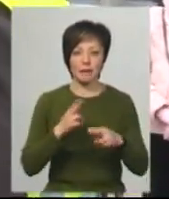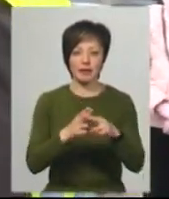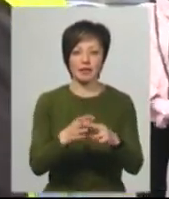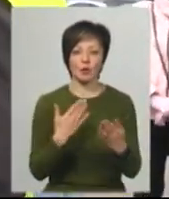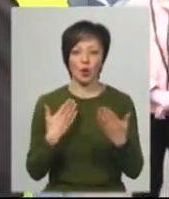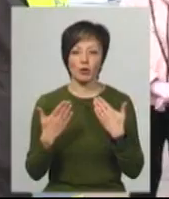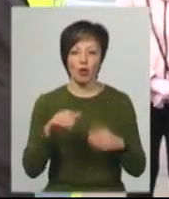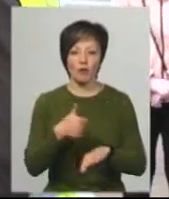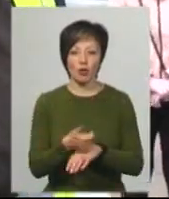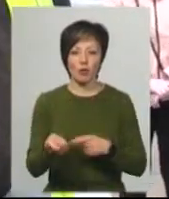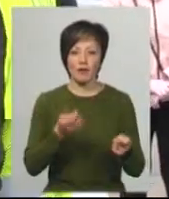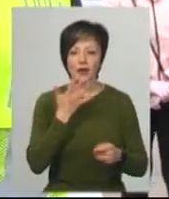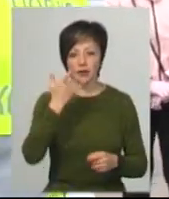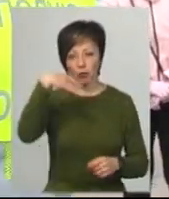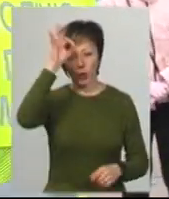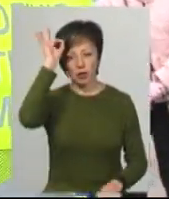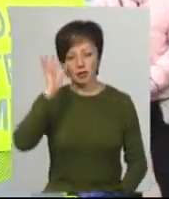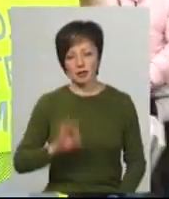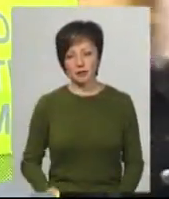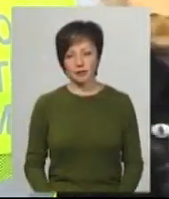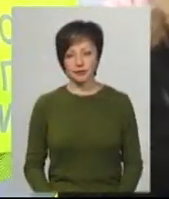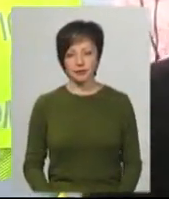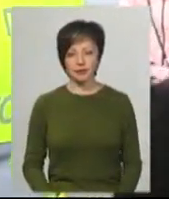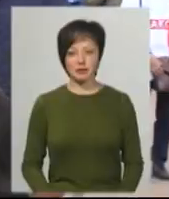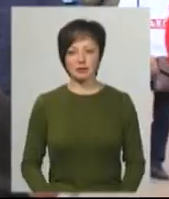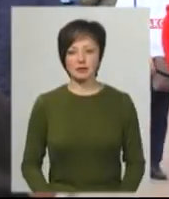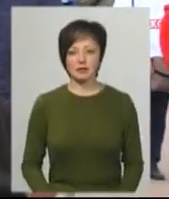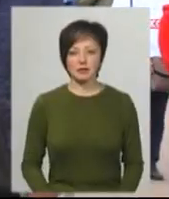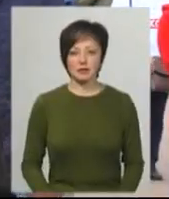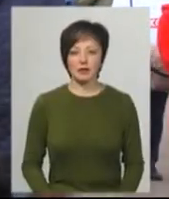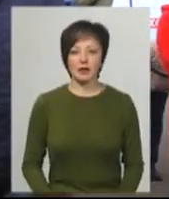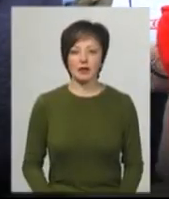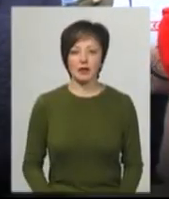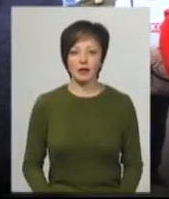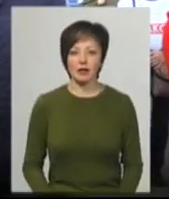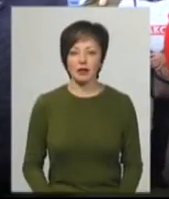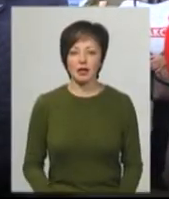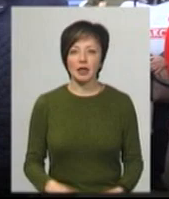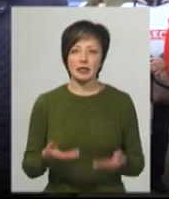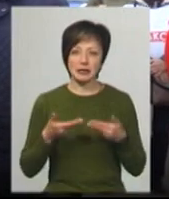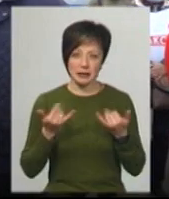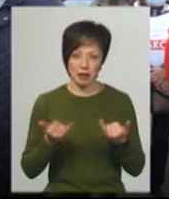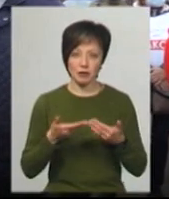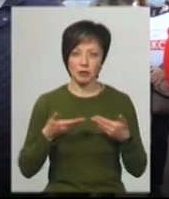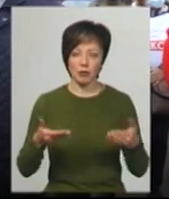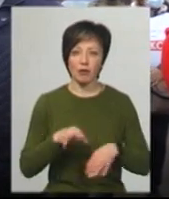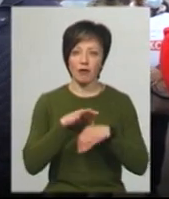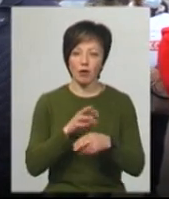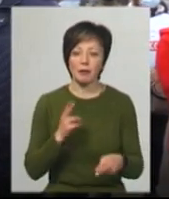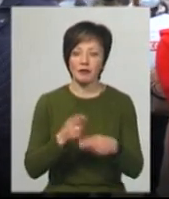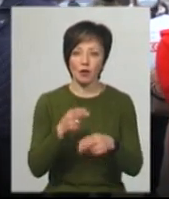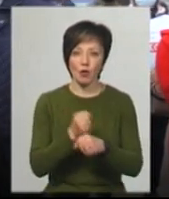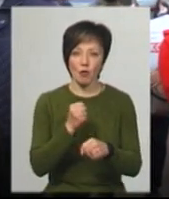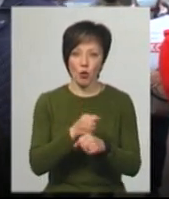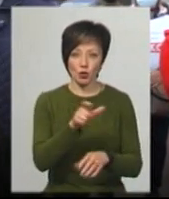комунікації Головного управління Нацполіції Хмельницької області. Ми зараз будемо проводити практичну роботу з людьми. Ми